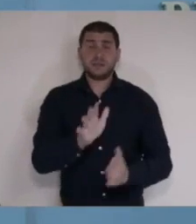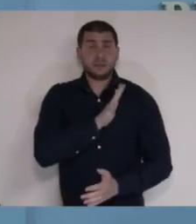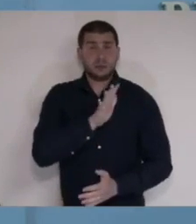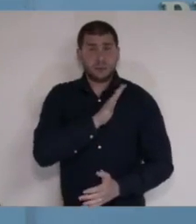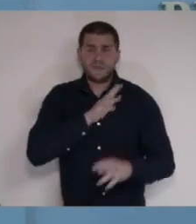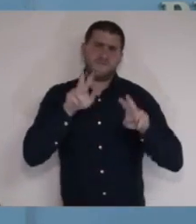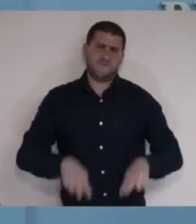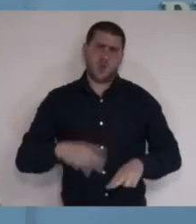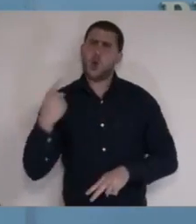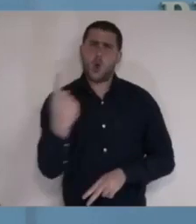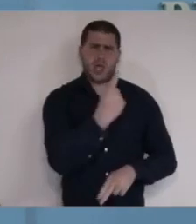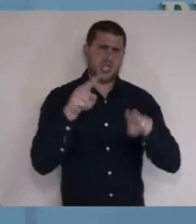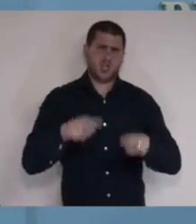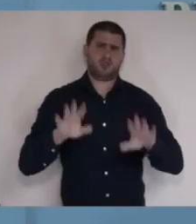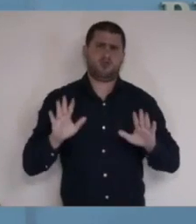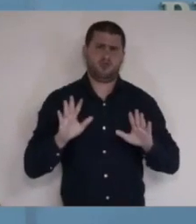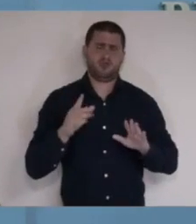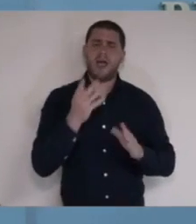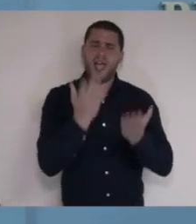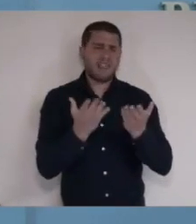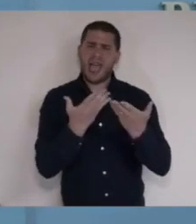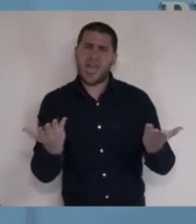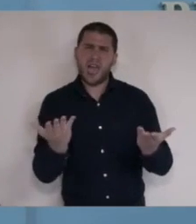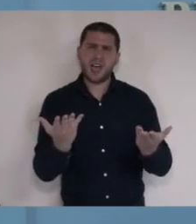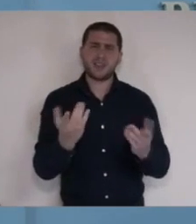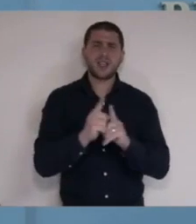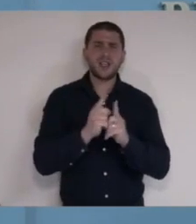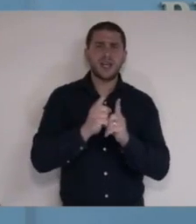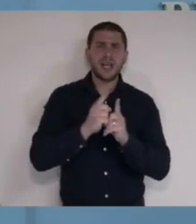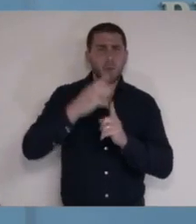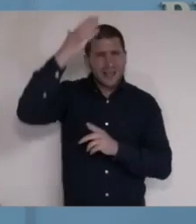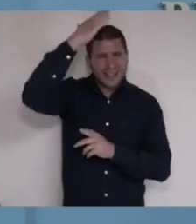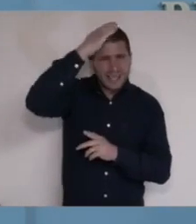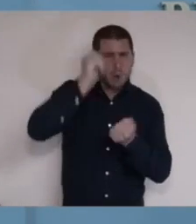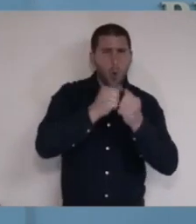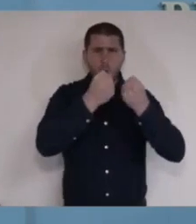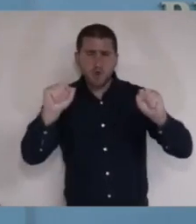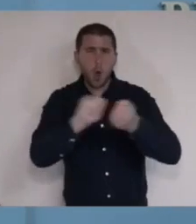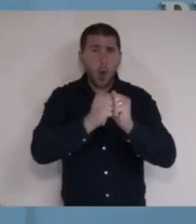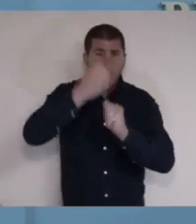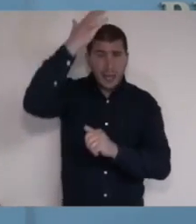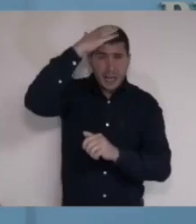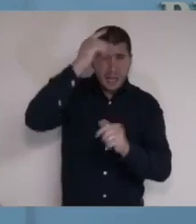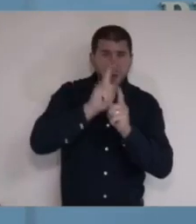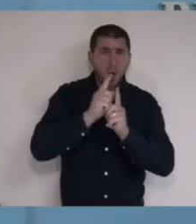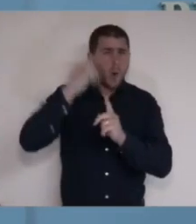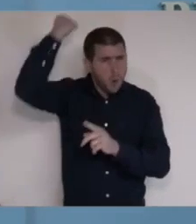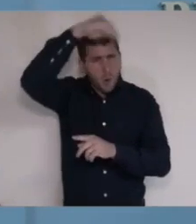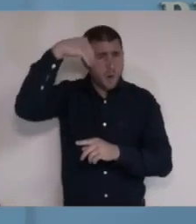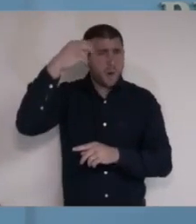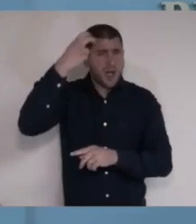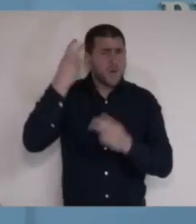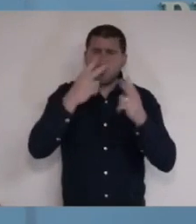הסכנה עורבת לכל אחד. היא לא מבדילה בין גלוי ראש לחובש כיפה או בין חובש כיפה לחובש כפיה.